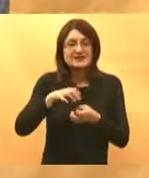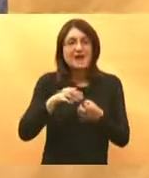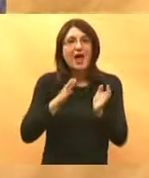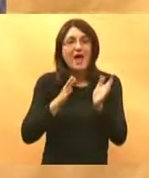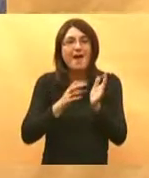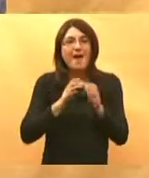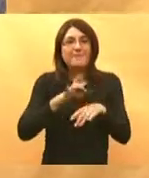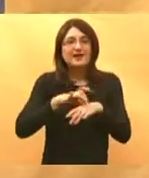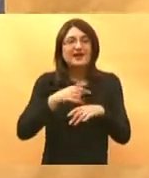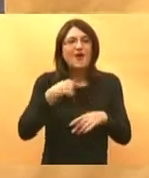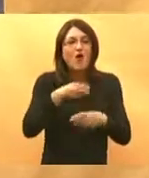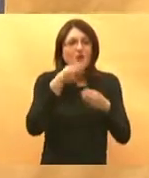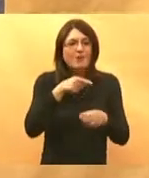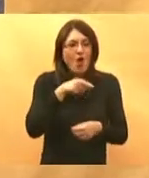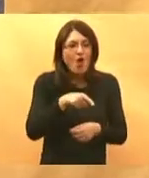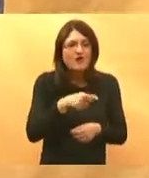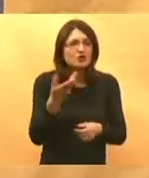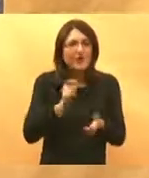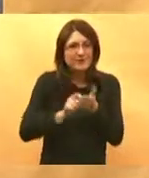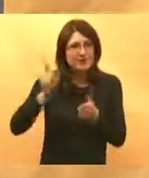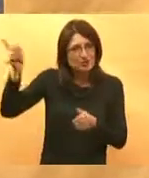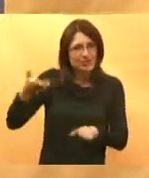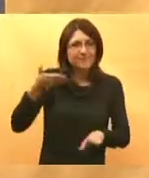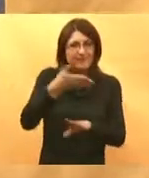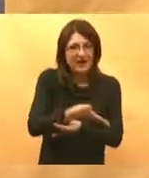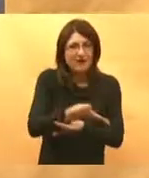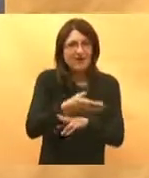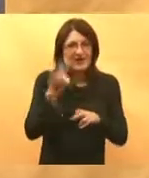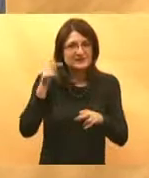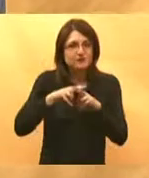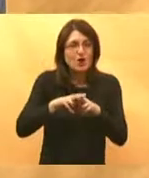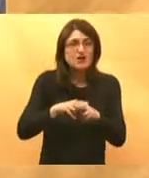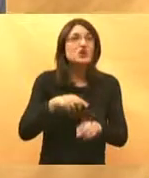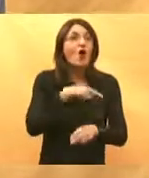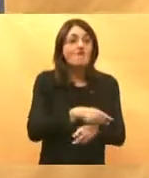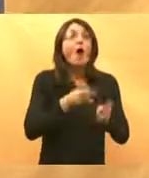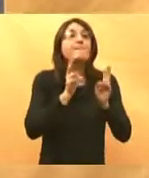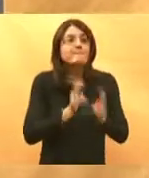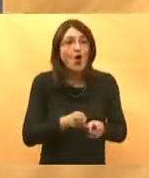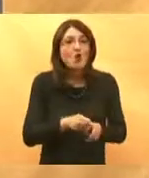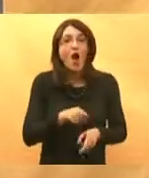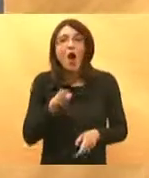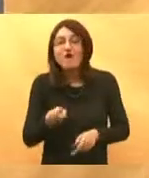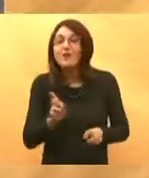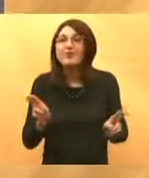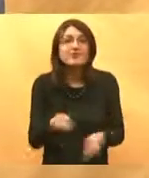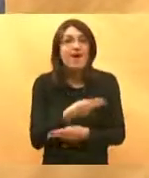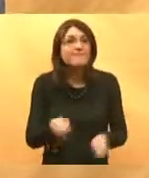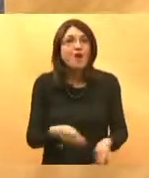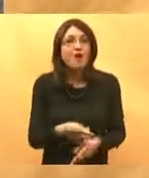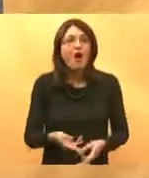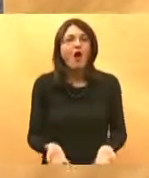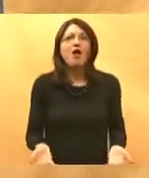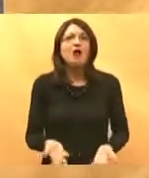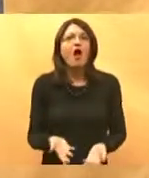objasniti pacijentu da recimo ovaj ljeko je preporučen možemo propisati a ovaj ne možemo jer nije za tu diagnozu pa onda znaju